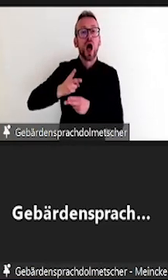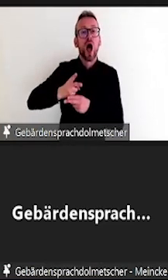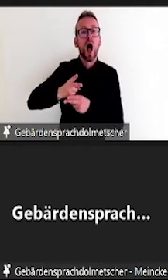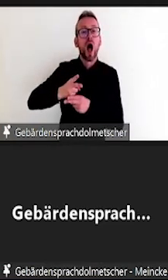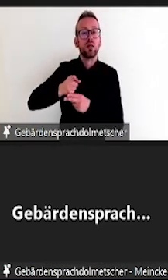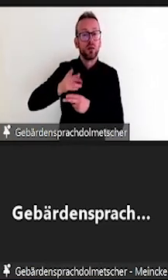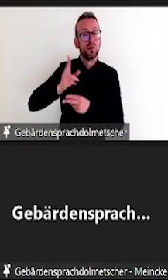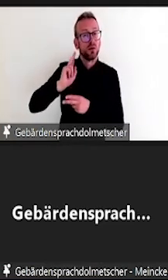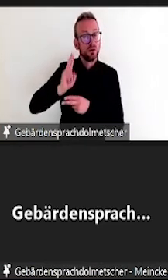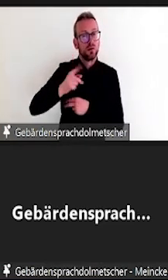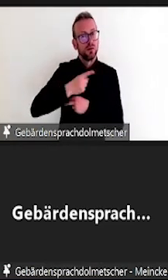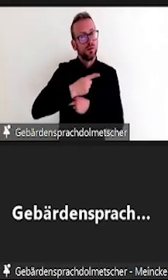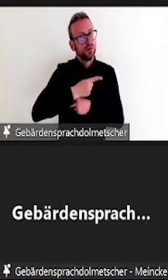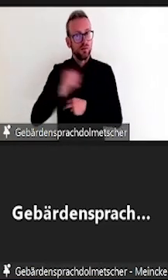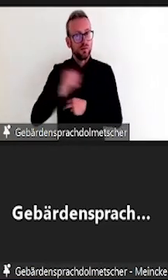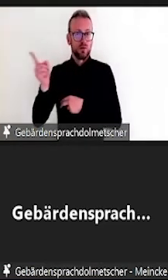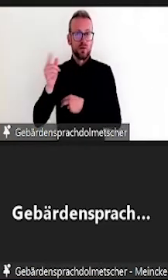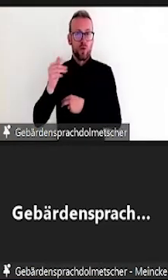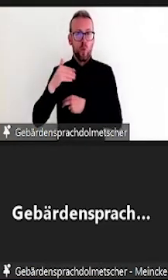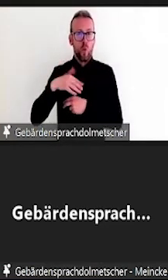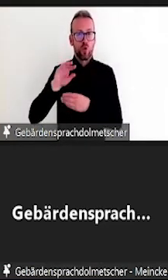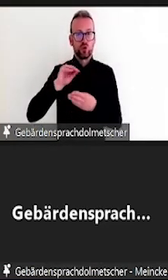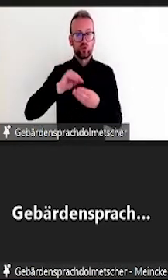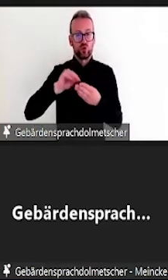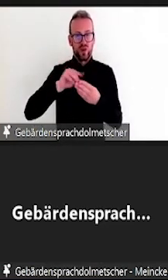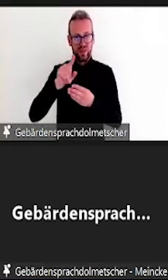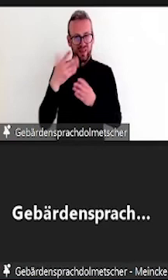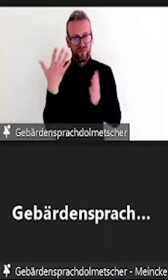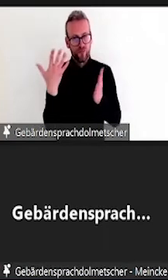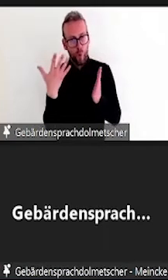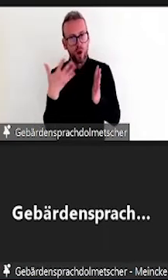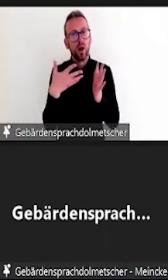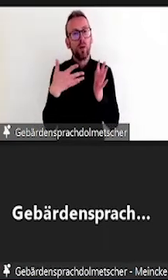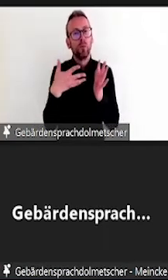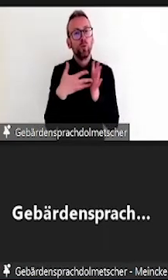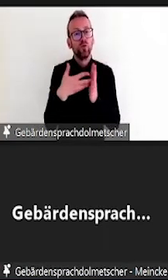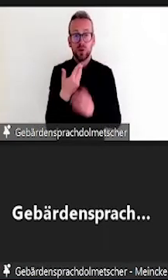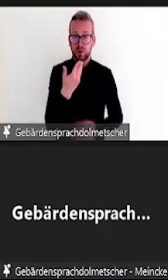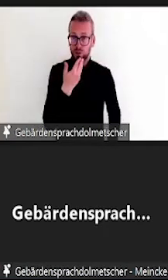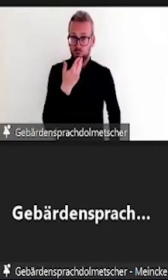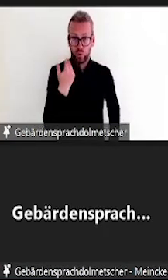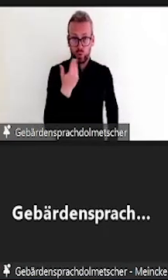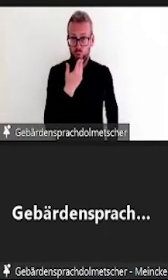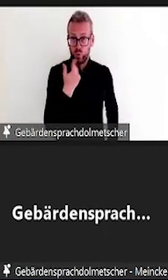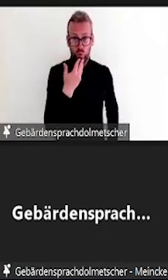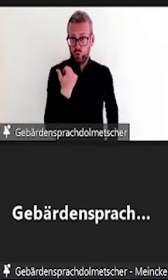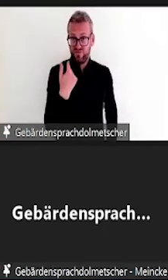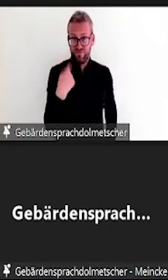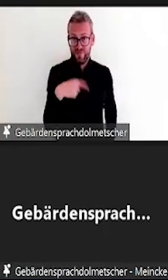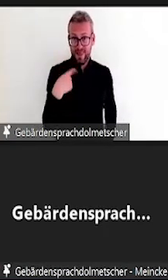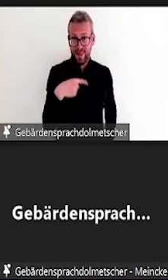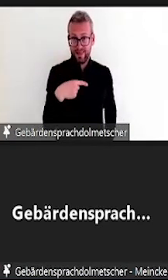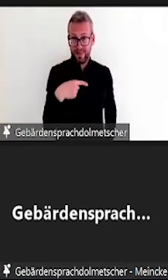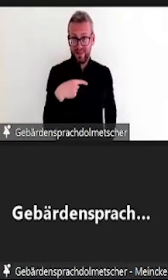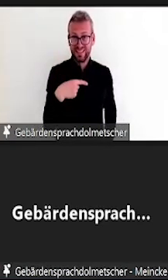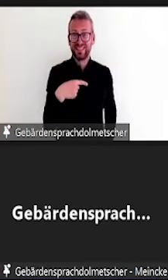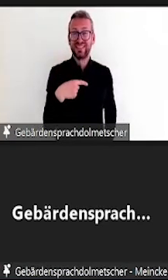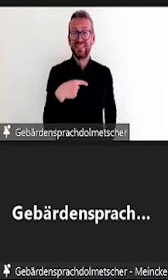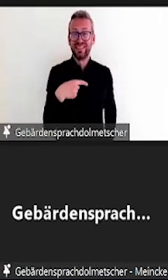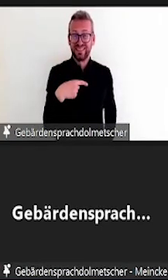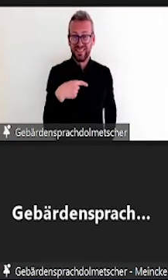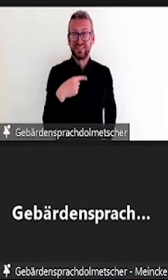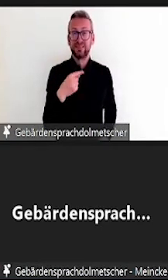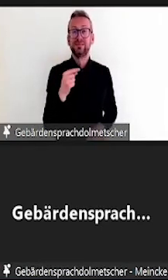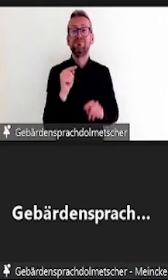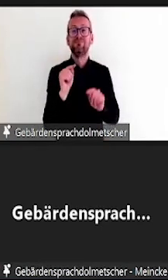for Learning finden und muss dann halt schauen, wie können die in der Praxis eingesetzt werden. Und es gibt allerdings auch in der